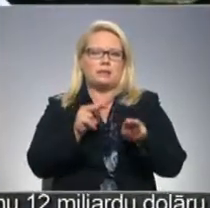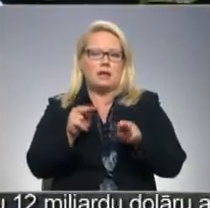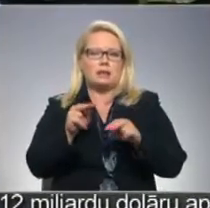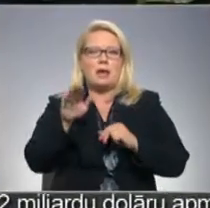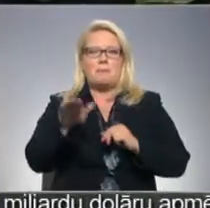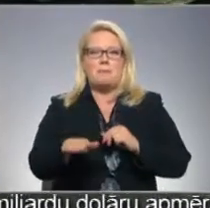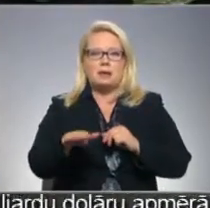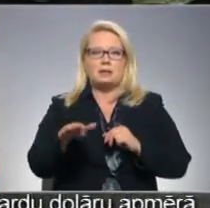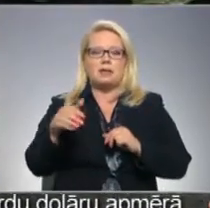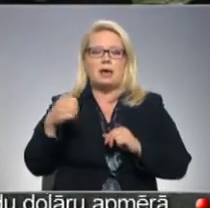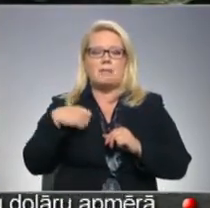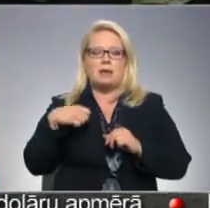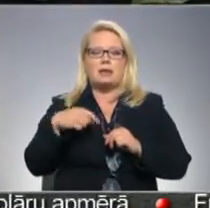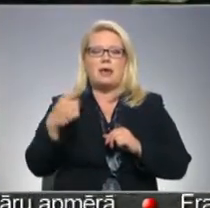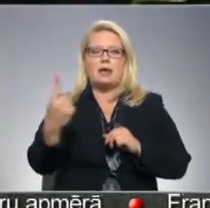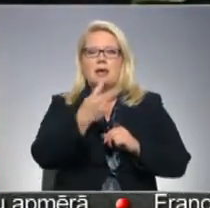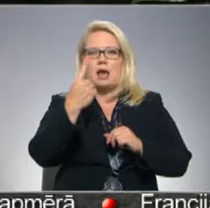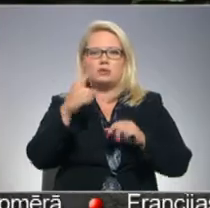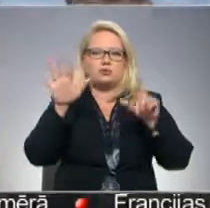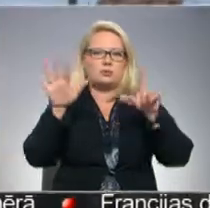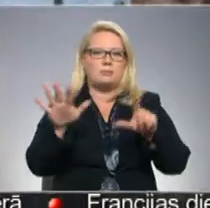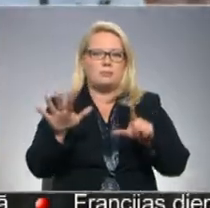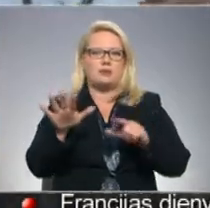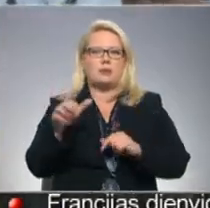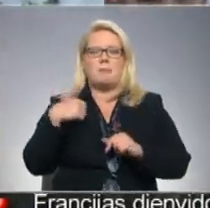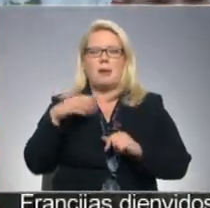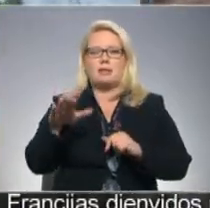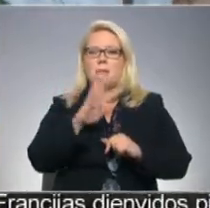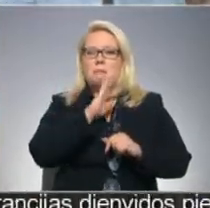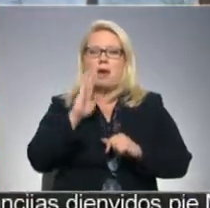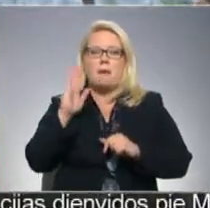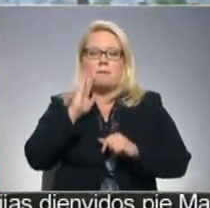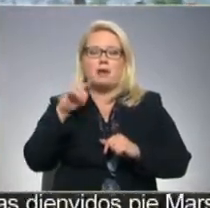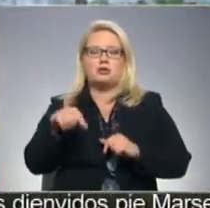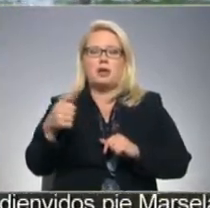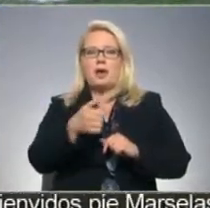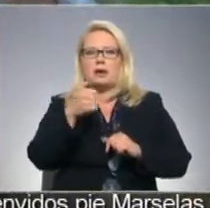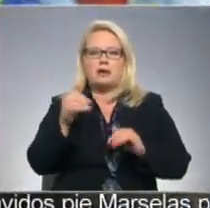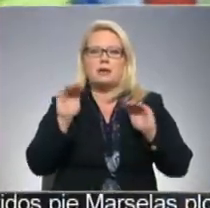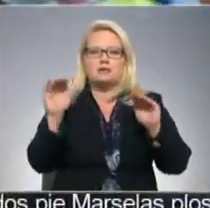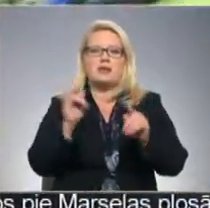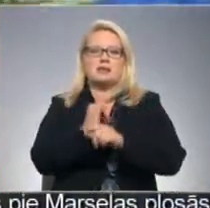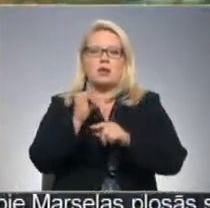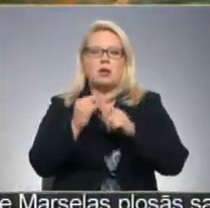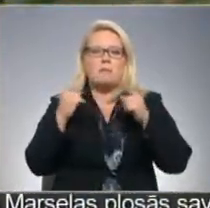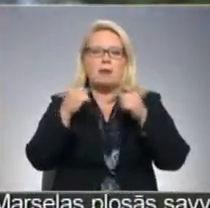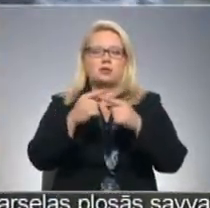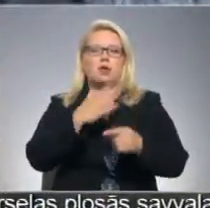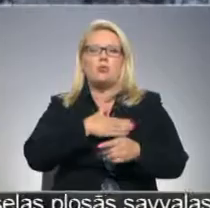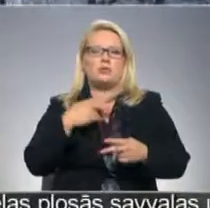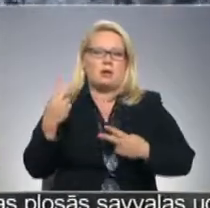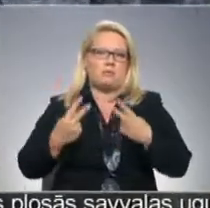Mazajai bērna detei ir gads un septiņi mēneši. Bērna detes mammai līgai šajā gadā svēceļojuma mēķis ir ļoti